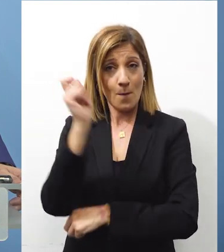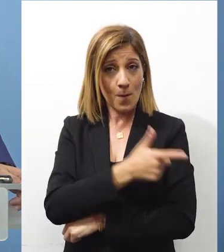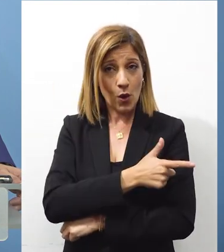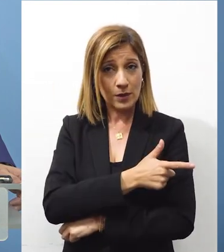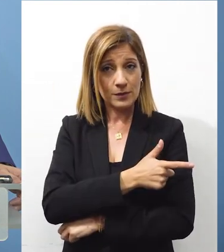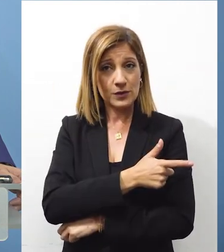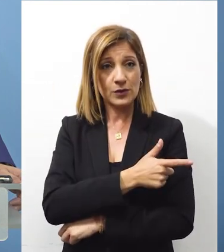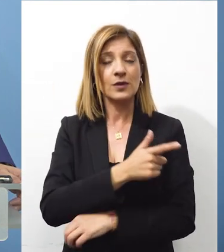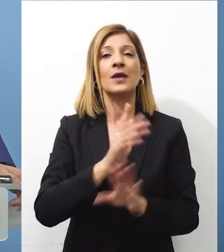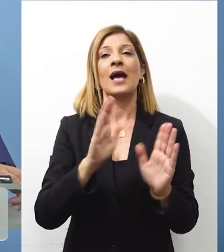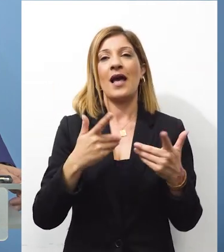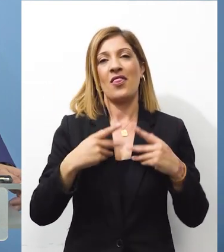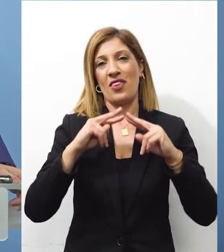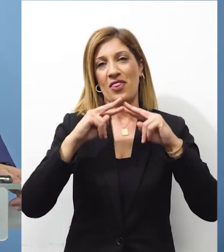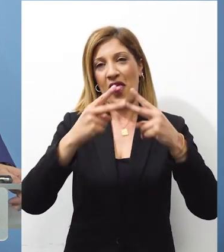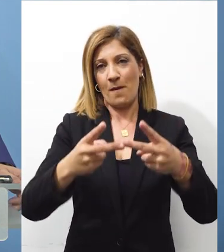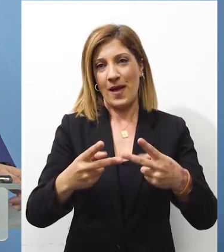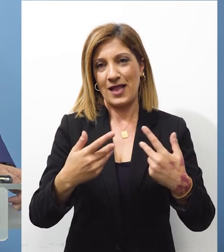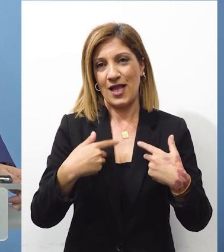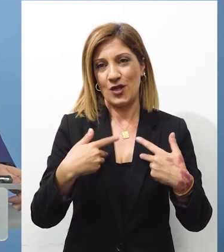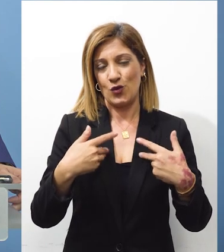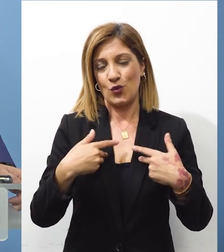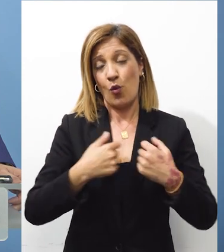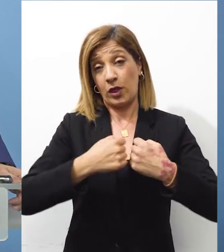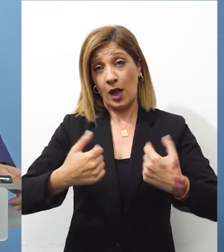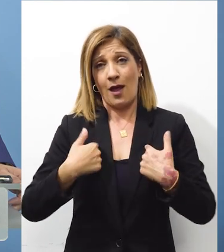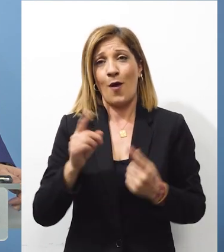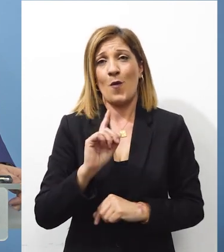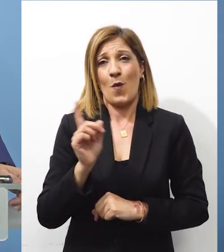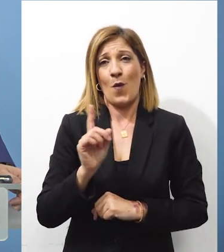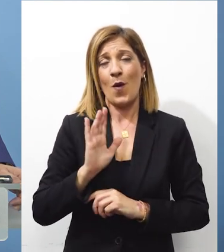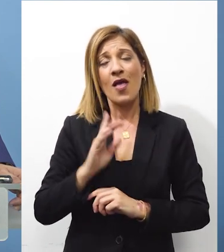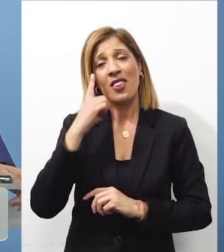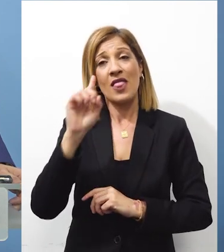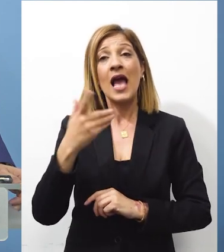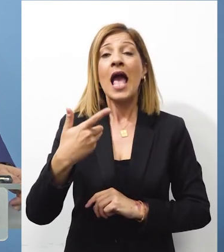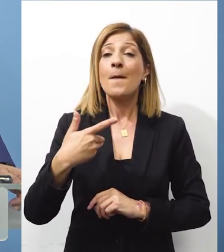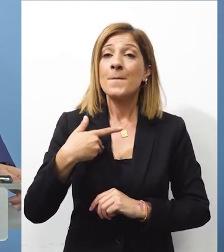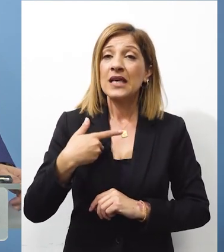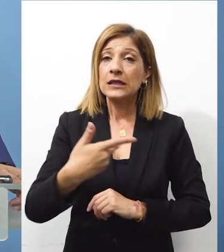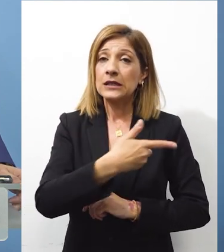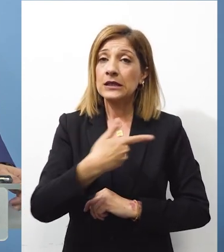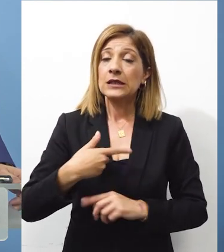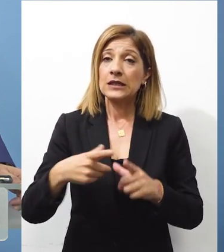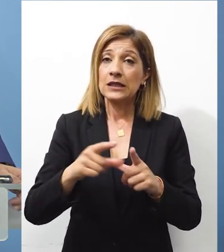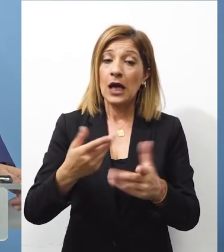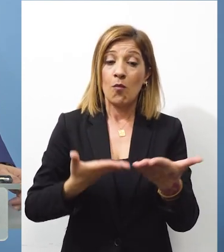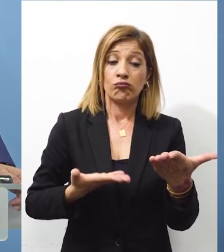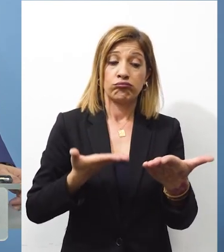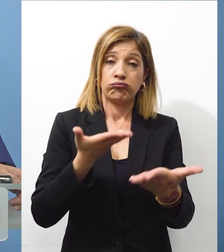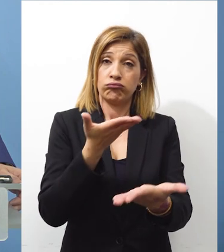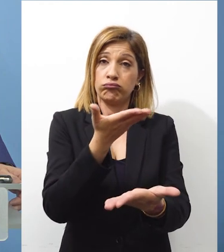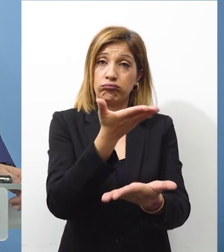Αντελαμβάνεστε ότι δεν θα μιλήσω εγώ εκ μέρους του κύριου Τατάρ αυτό το οποίο θα σας επαναλάβω για ακόμη μια φορά είναι ότι εμείς στις προτάσεις του Γενικού